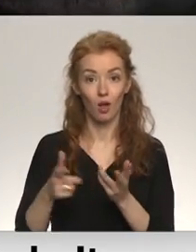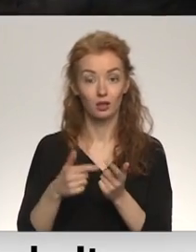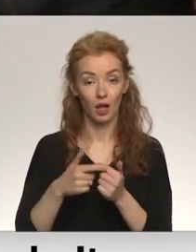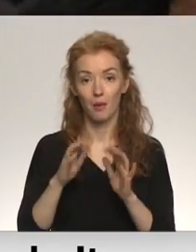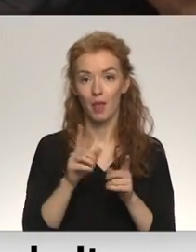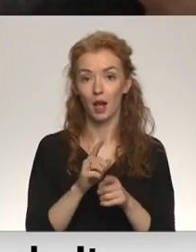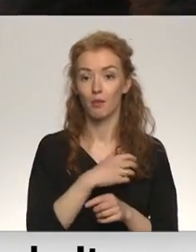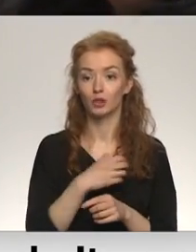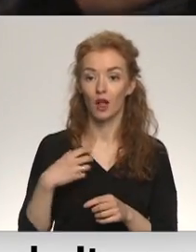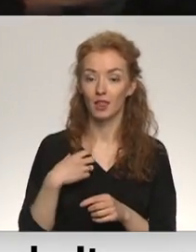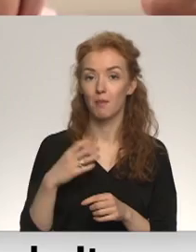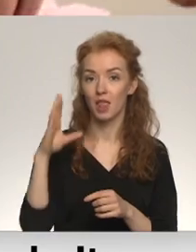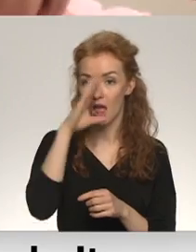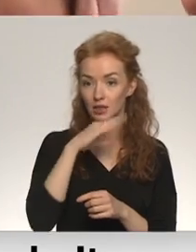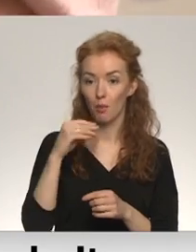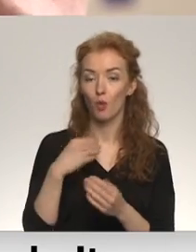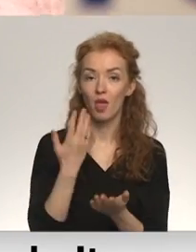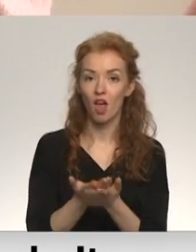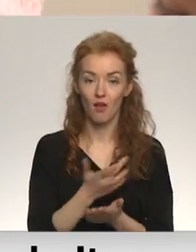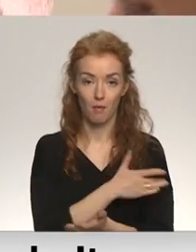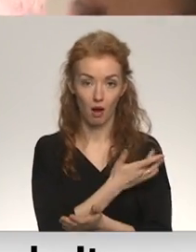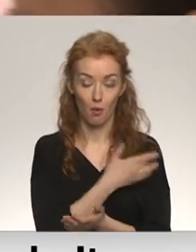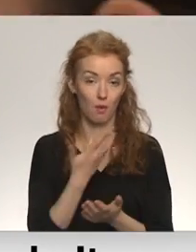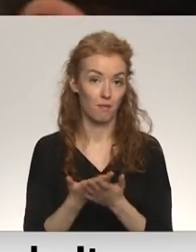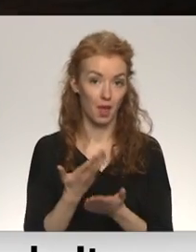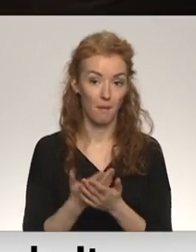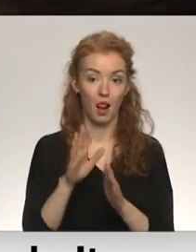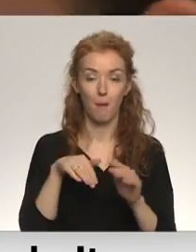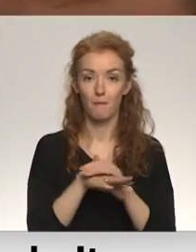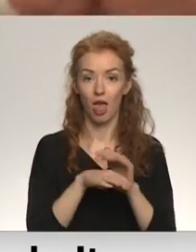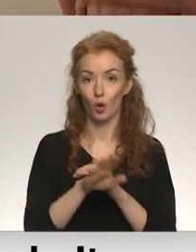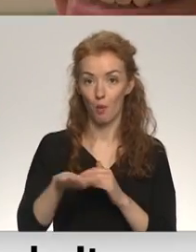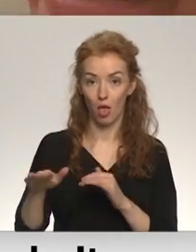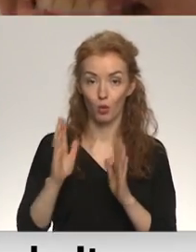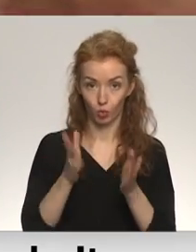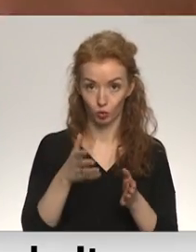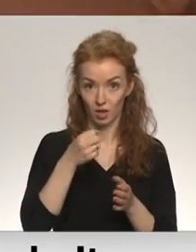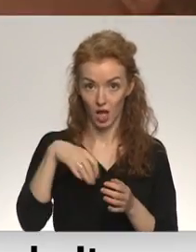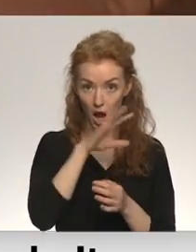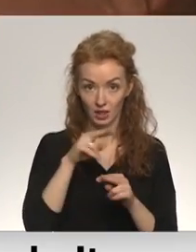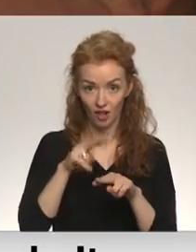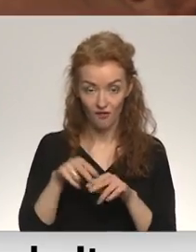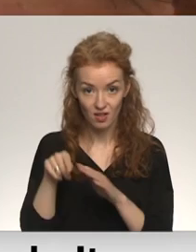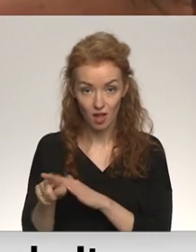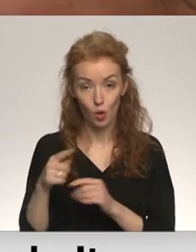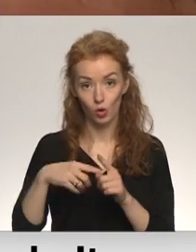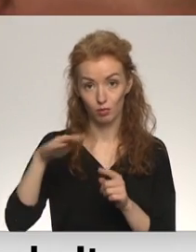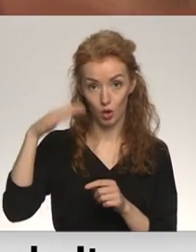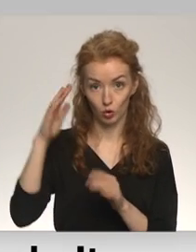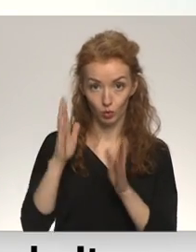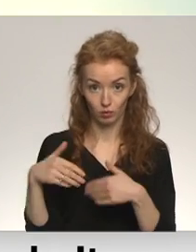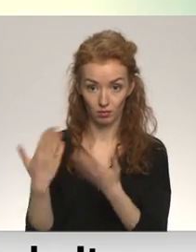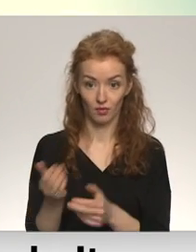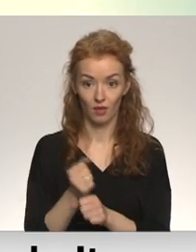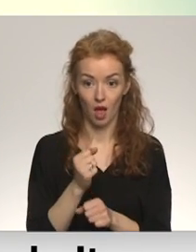arī pašvaldības iespējas piedāvāt pakalpojumus. Piemēram, vai beigļu bērniem būs vietas dārziņā un pieaugušajiem darbs?